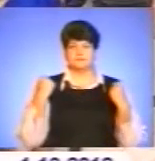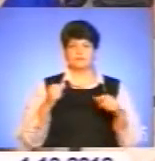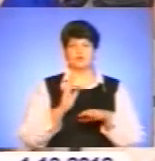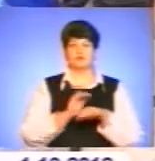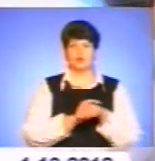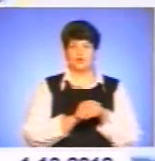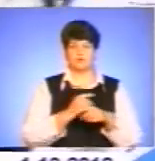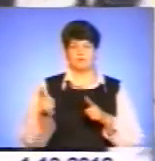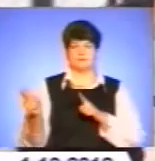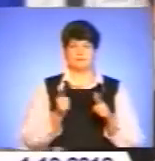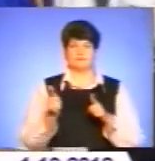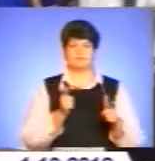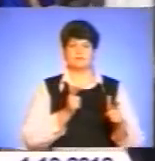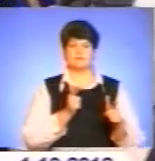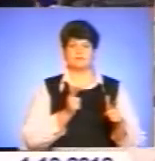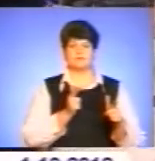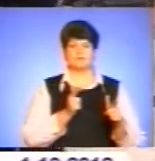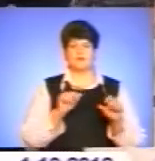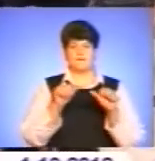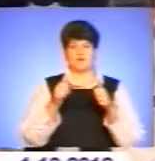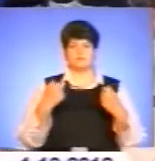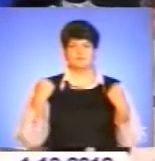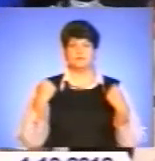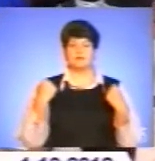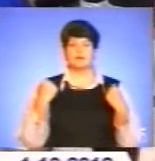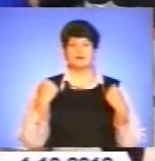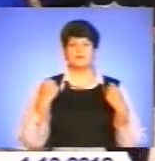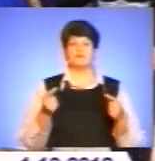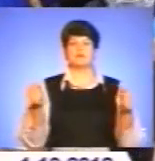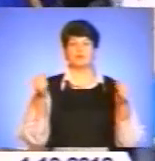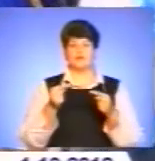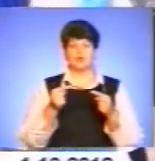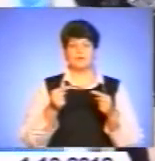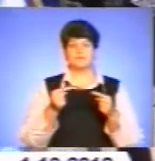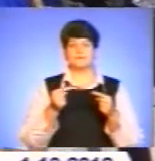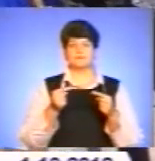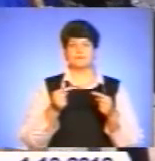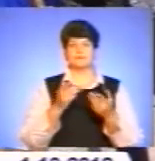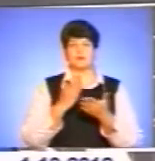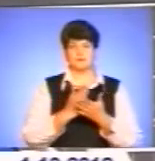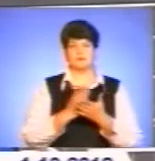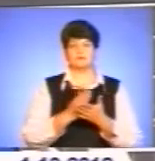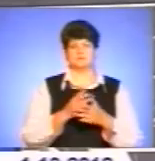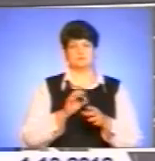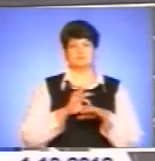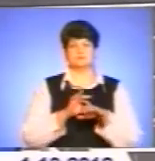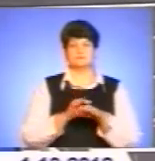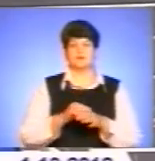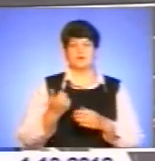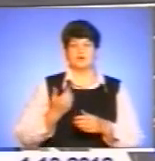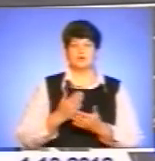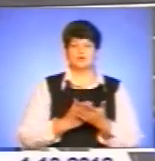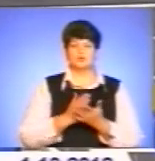спортивній формі і нести достойну службу. Програма «Спартакіади»